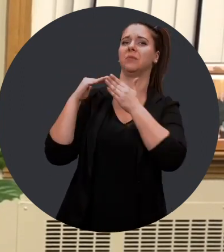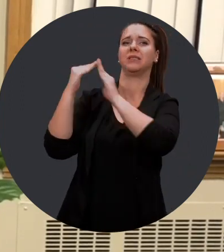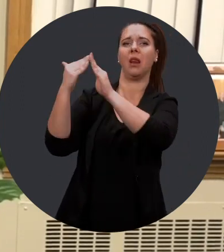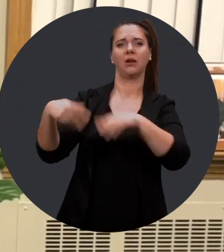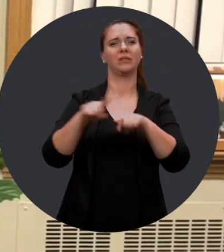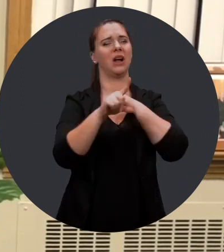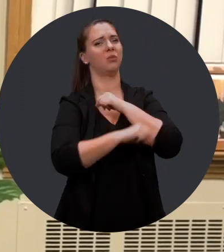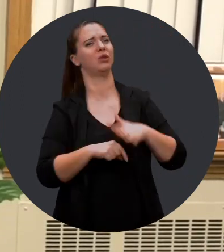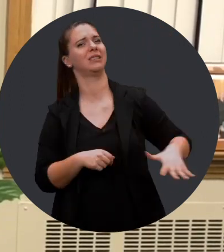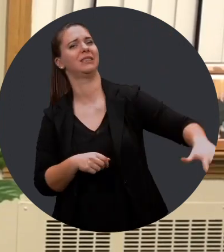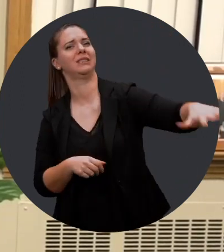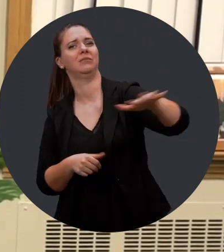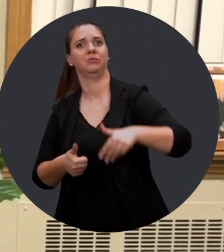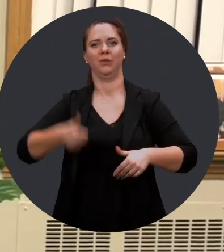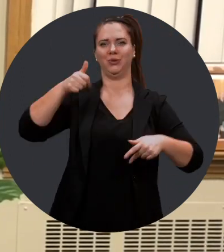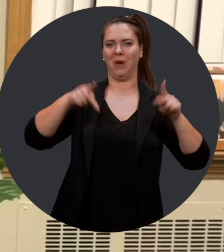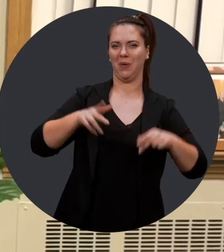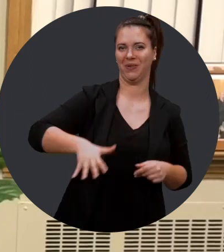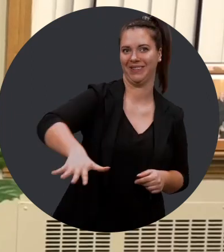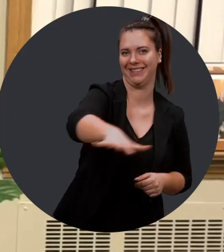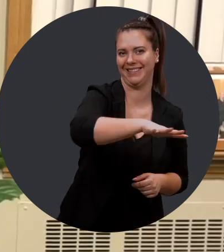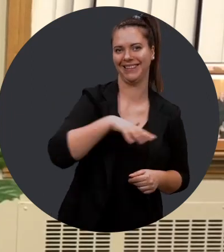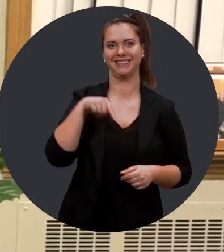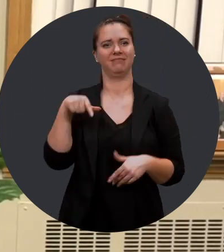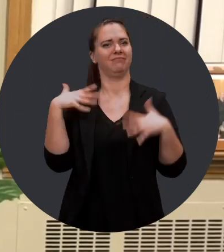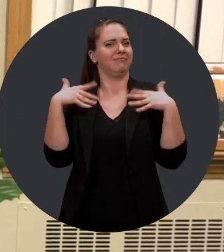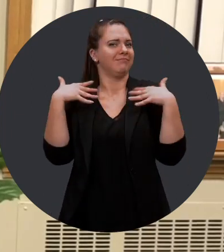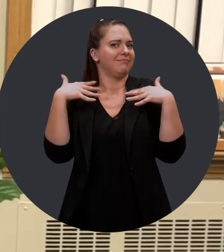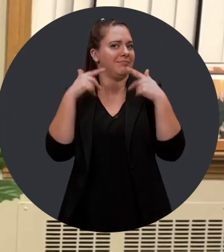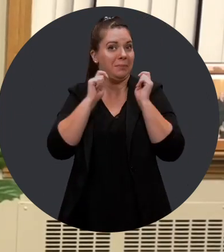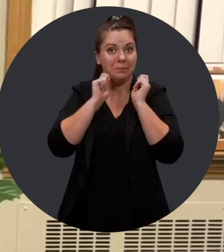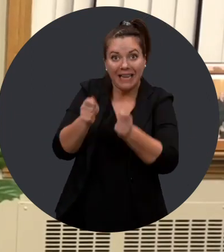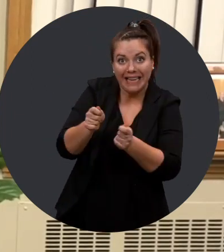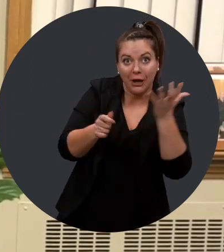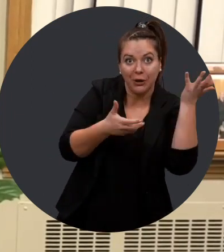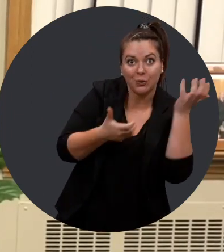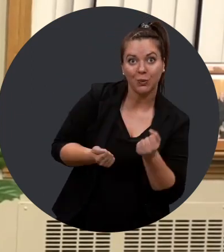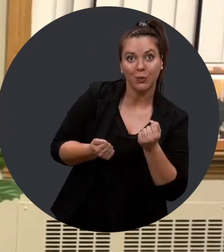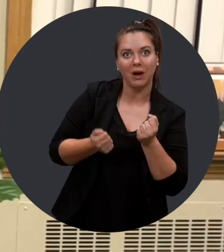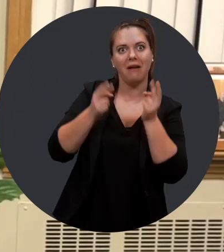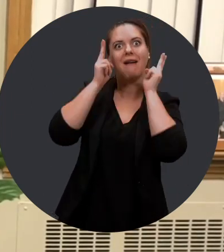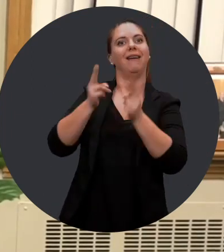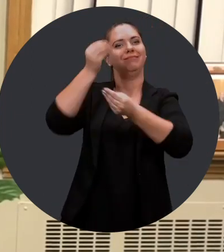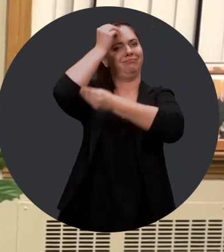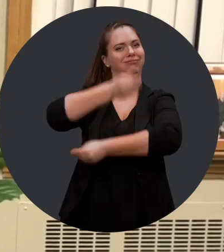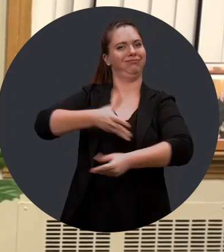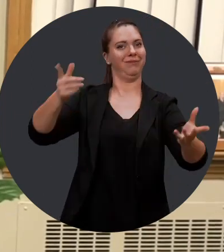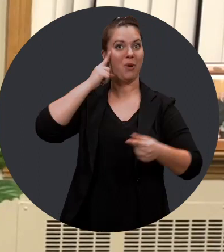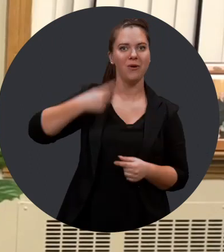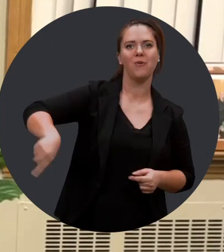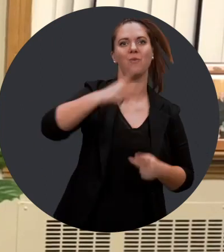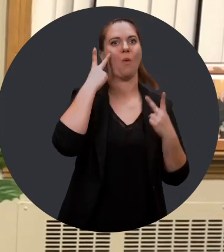mais également pour les employés et surtout pour les citoyens de recevoir ce prix prestigieux, qui souligne et reconnaît que notre